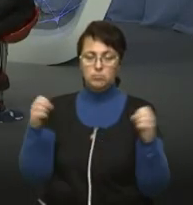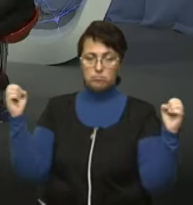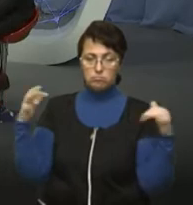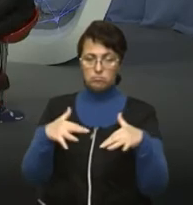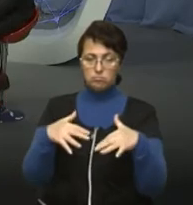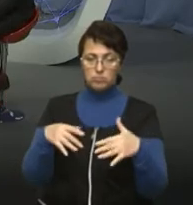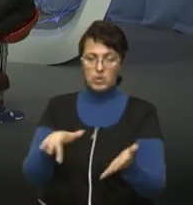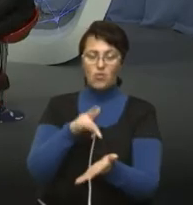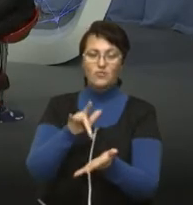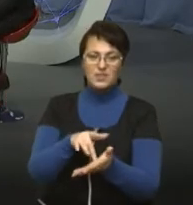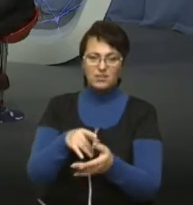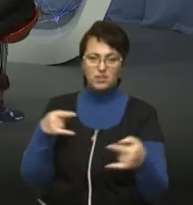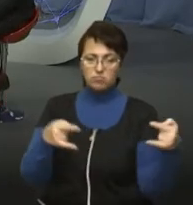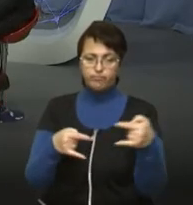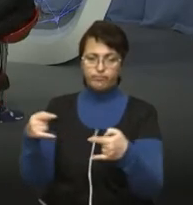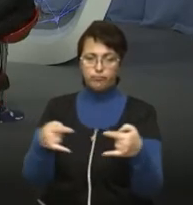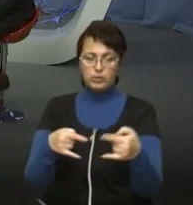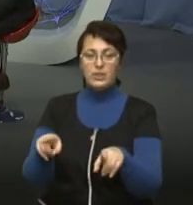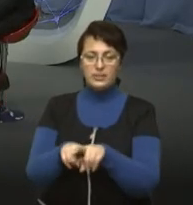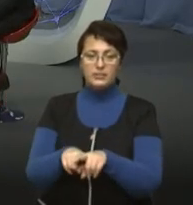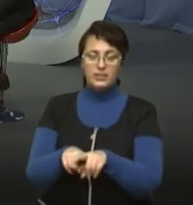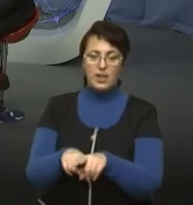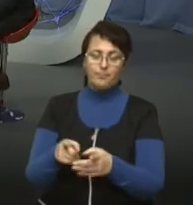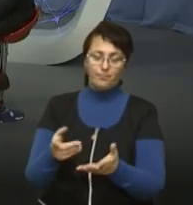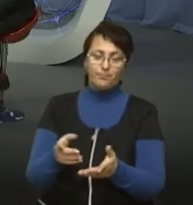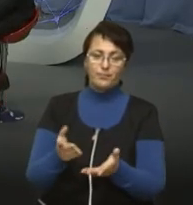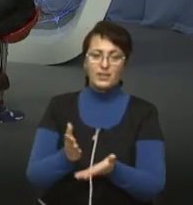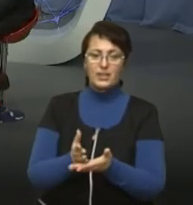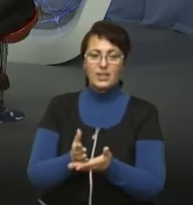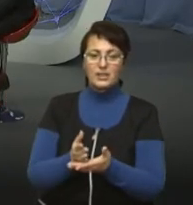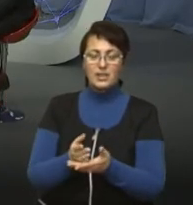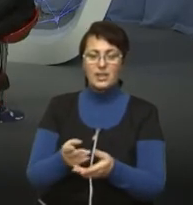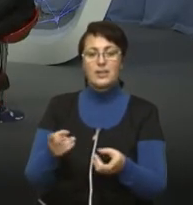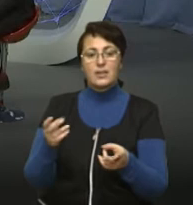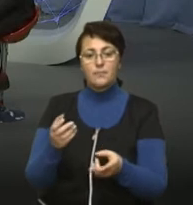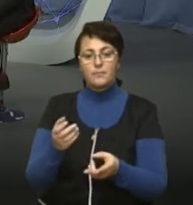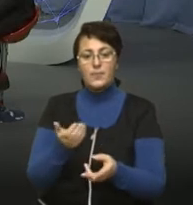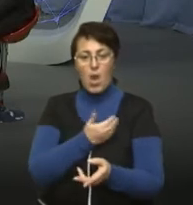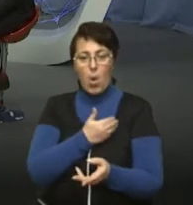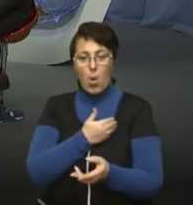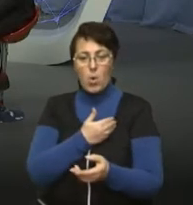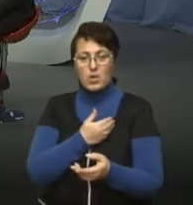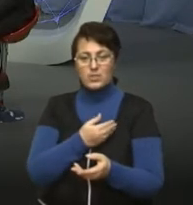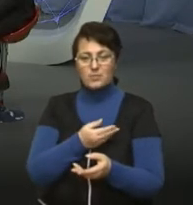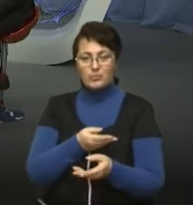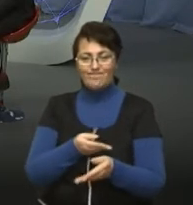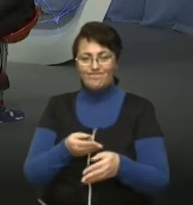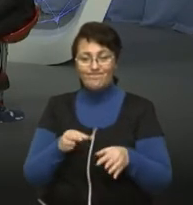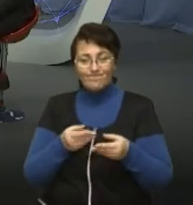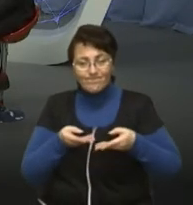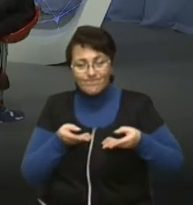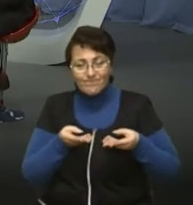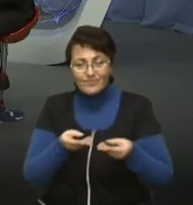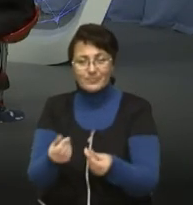Така наша є специфіка. І логіка є того, щоб стимулювати менше людей їхати з власним автомобілем в центр. Якщо